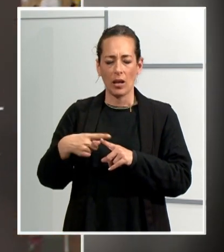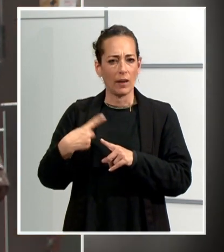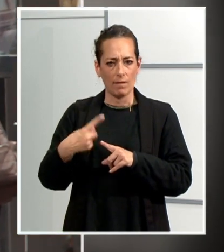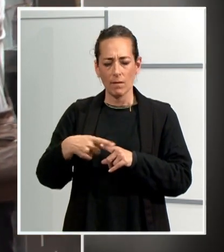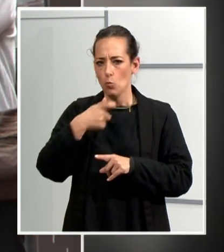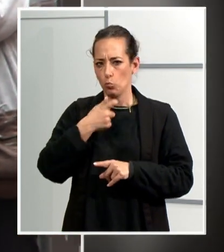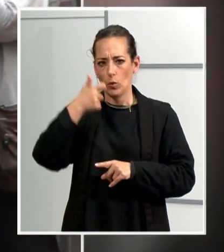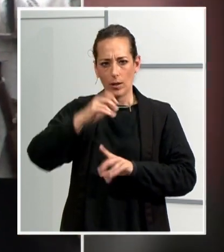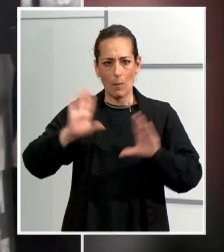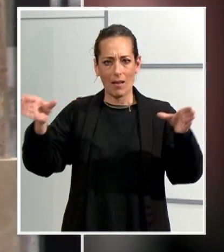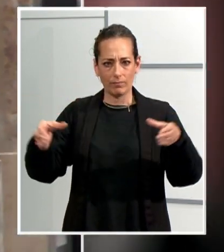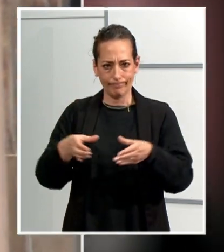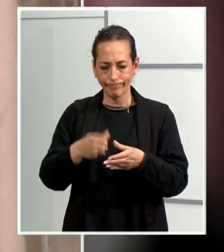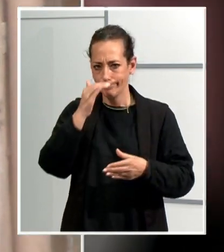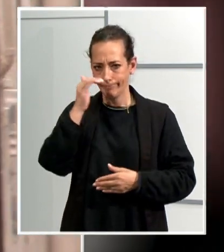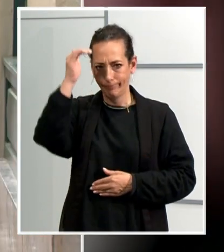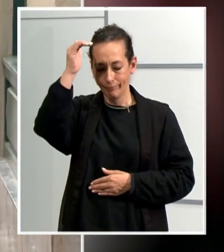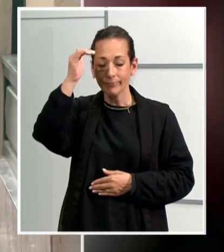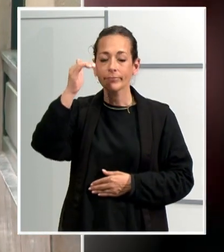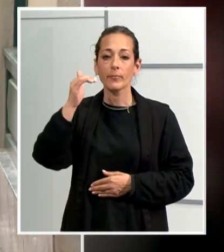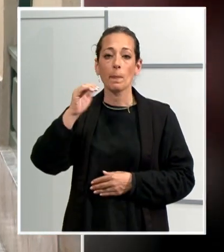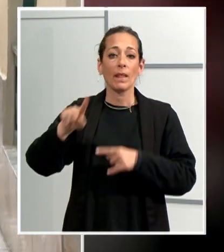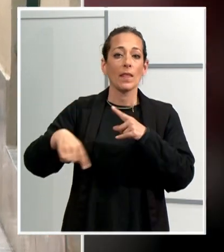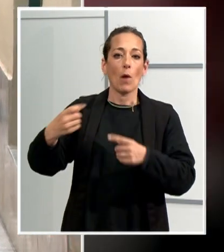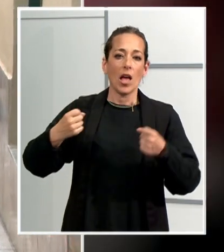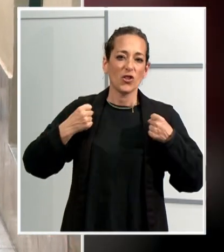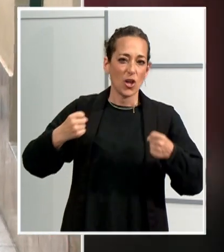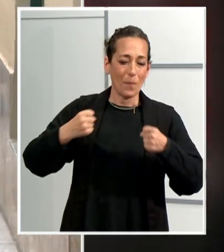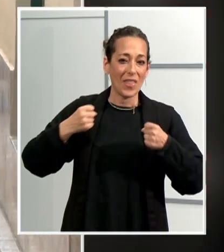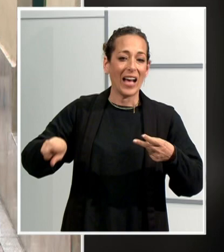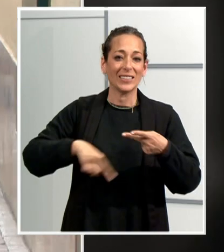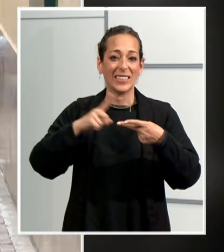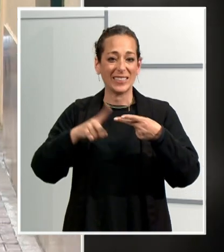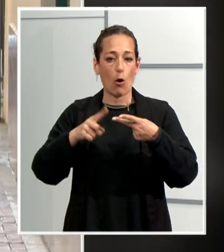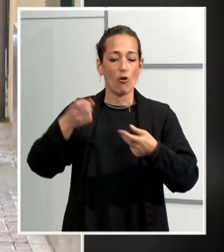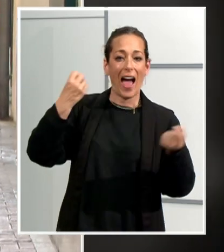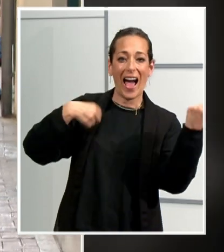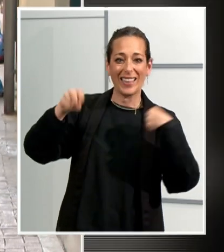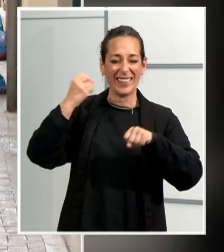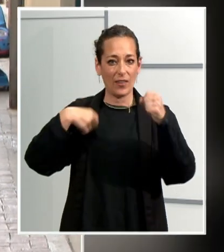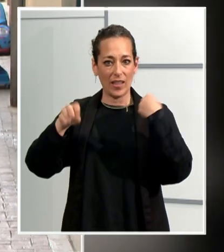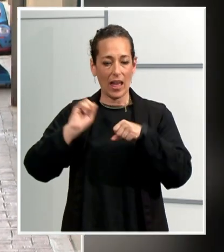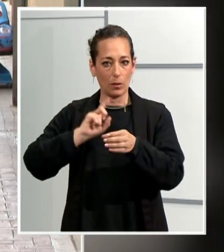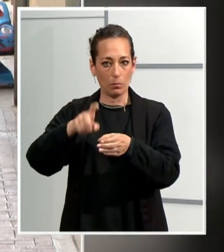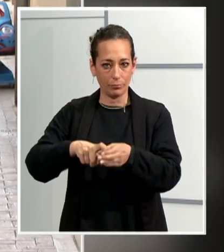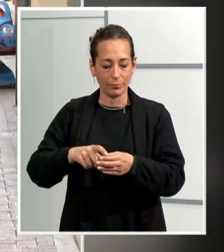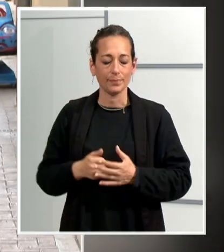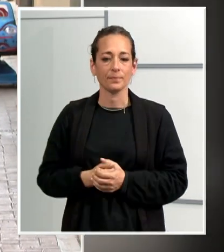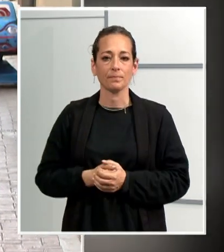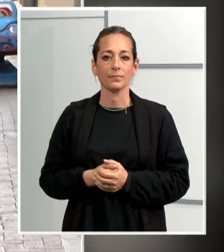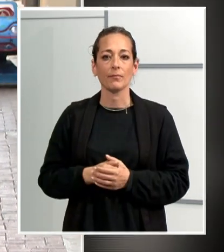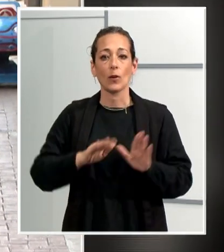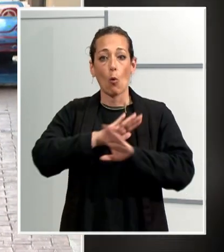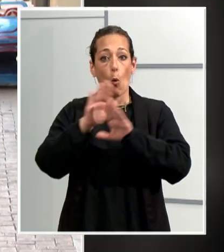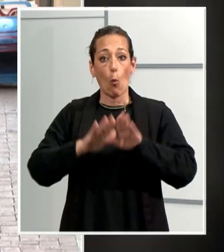de persones grans. Per darrere, a molta distància, la gimnàstica és la segona de les activitats practicada amb regularitat. Per últim, els